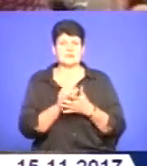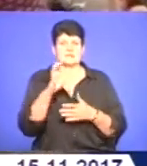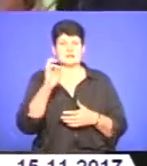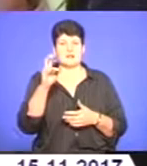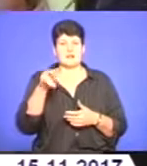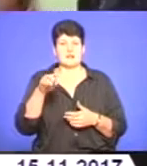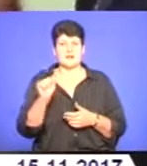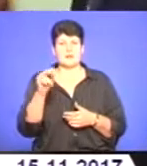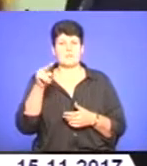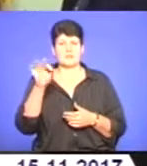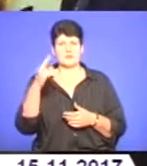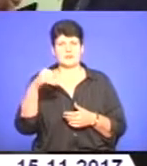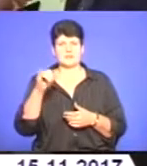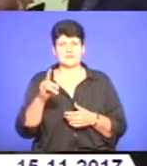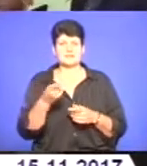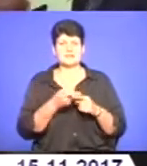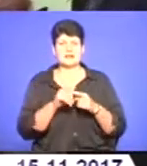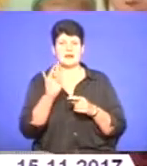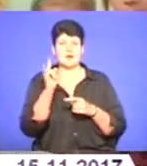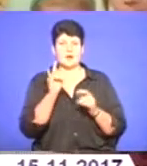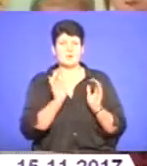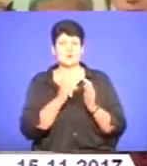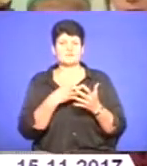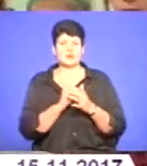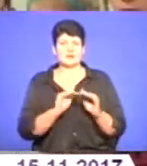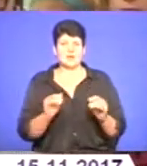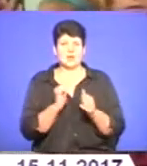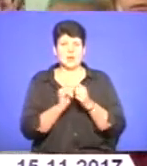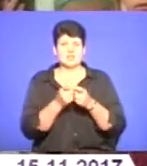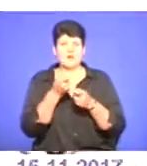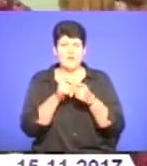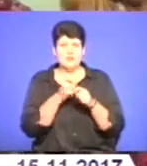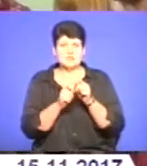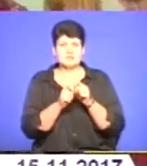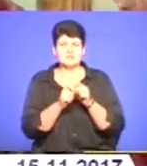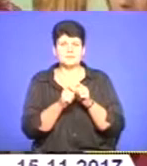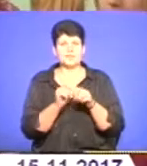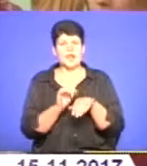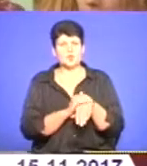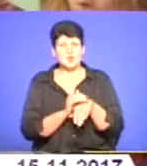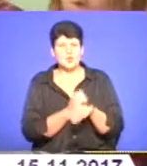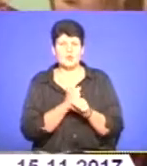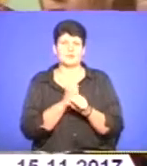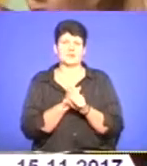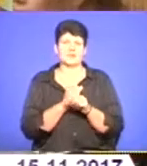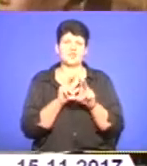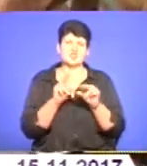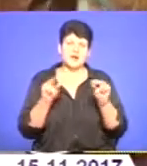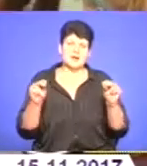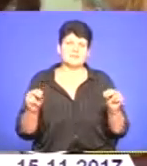Це лялька, яка берігає своїх дітей. Кожен вузлик ми замовляємо на добробут, на щастя,